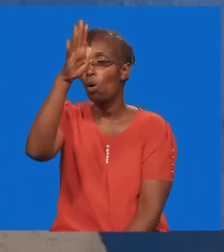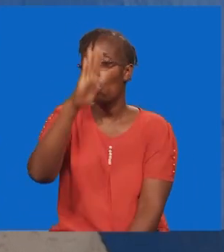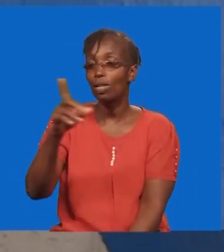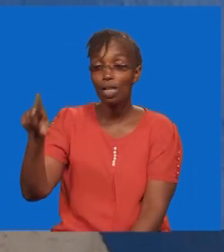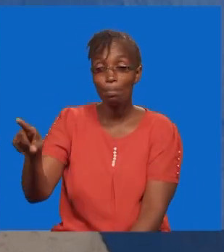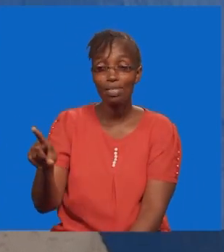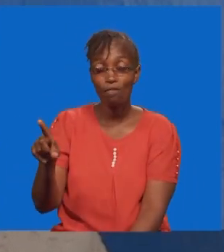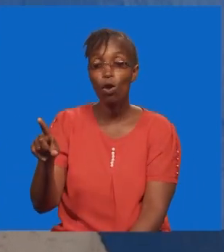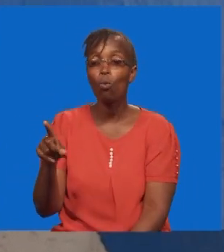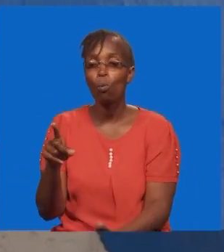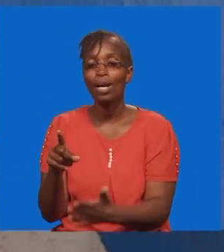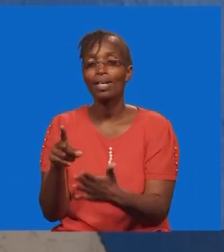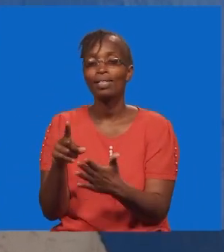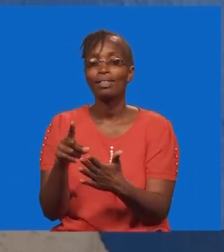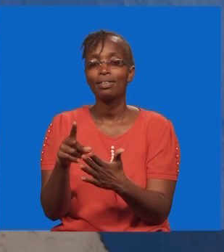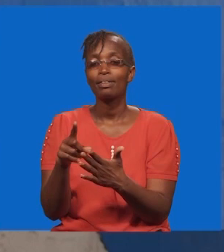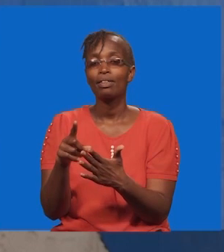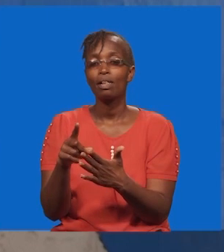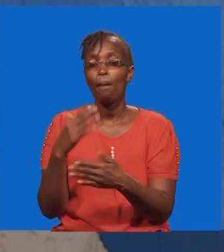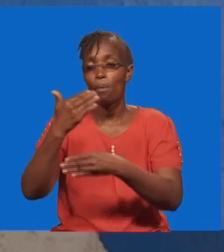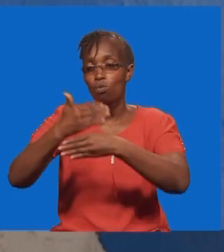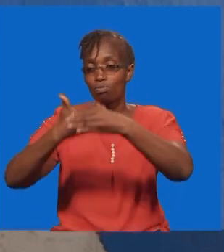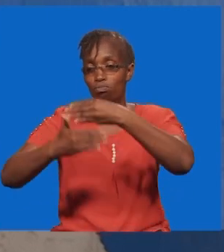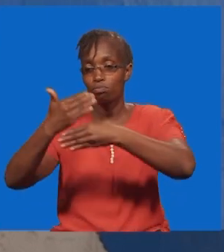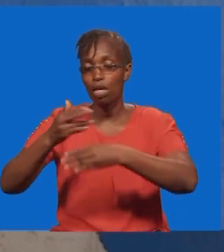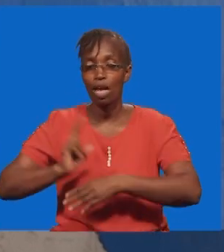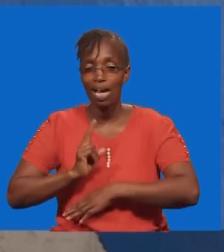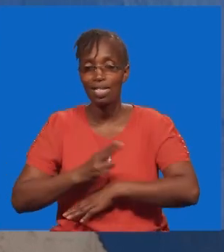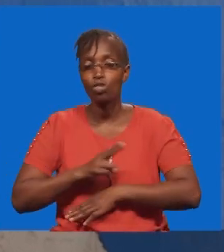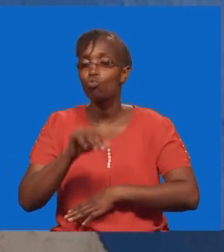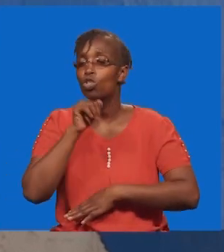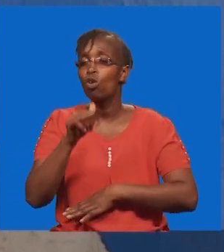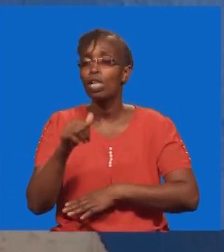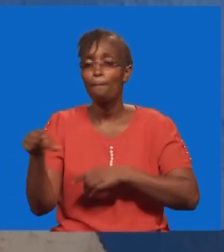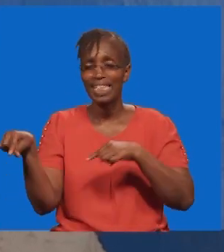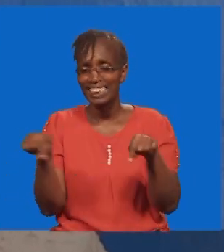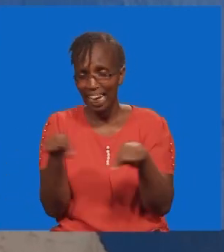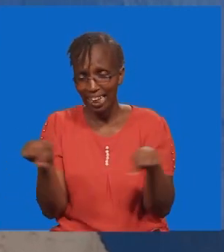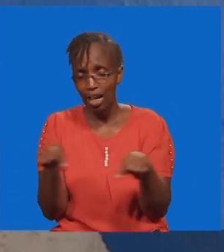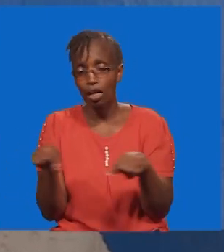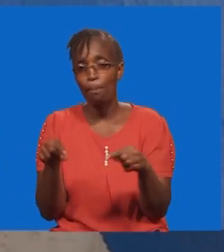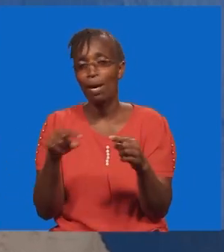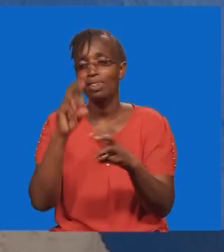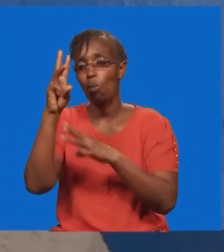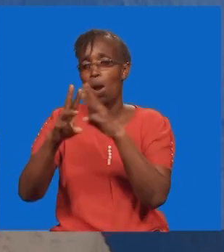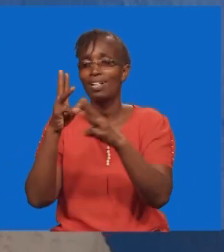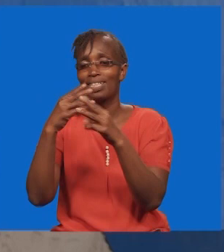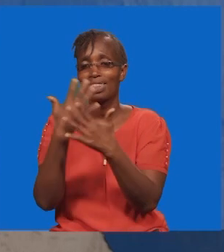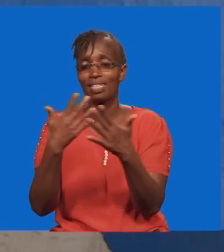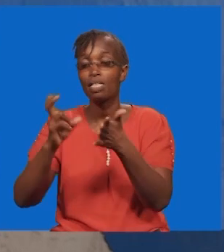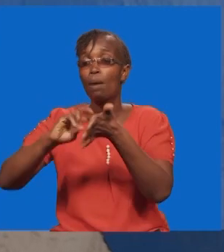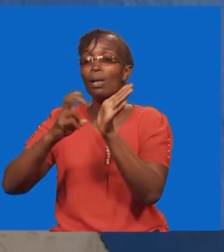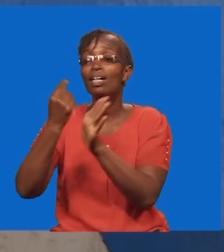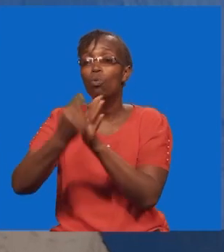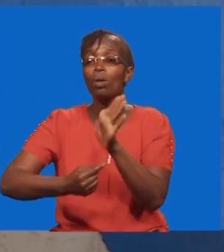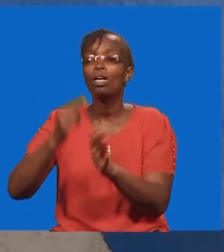Mungu mwenyewe atatusimamisha, atutatingizwa na mambo ambayo tunakumbana na ayo. Nivo ni